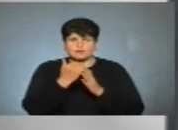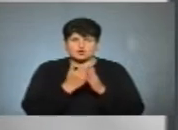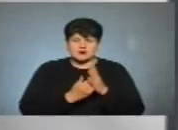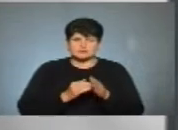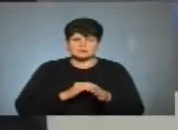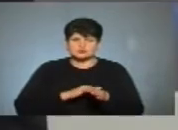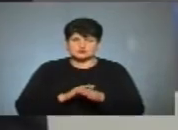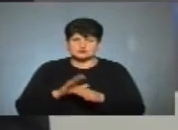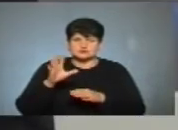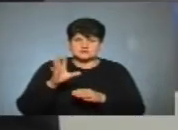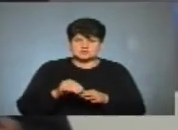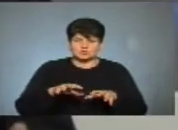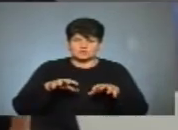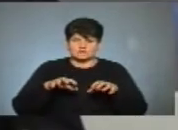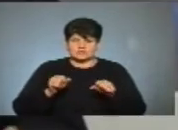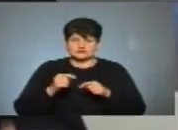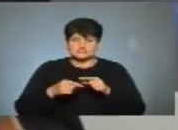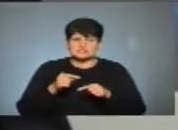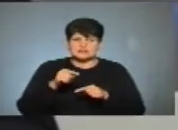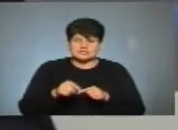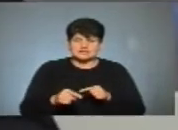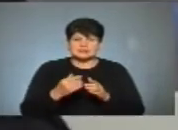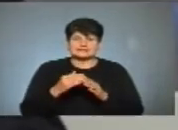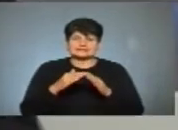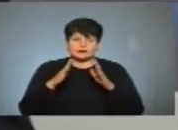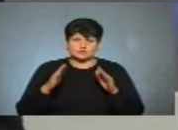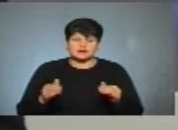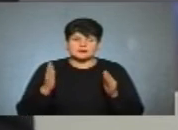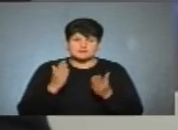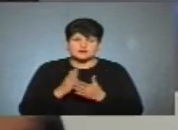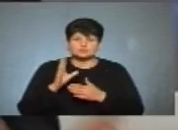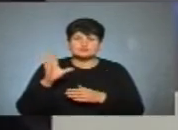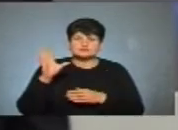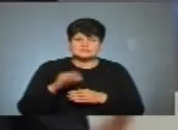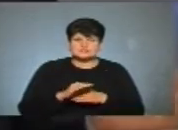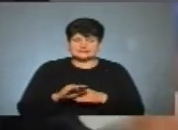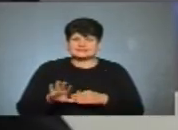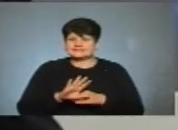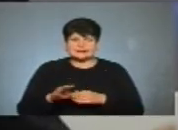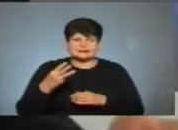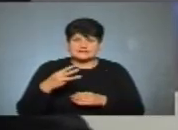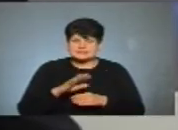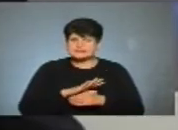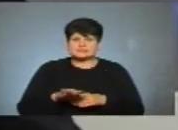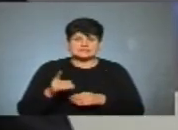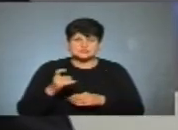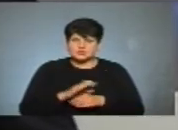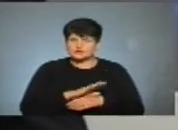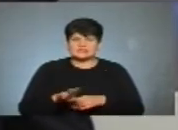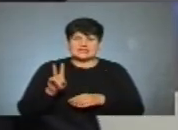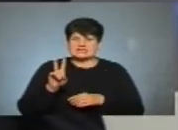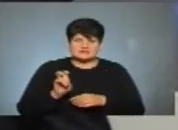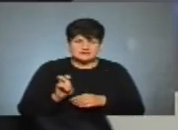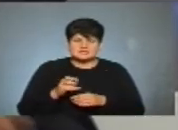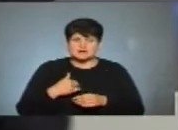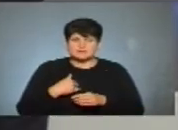реалізована цілою владою. Тобто, через такі табори за літо мають пройти всі діти. Не 30, не 100, не 200, як ми можемо,